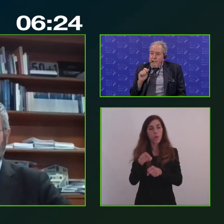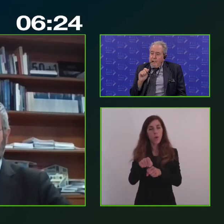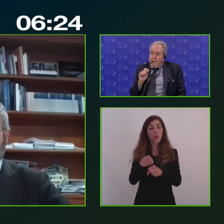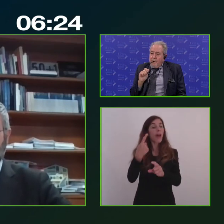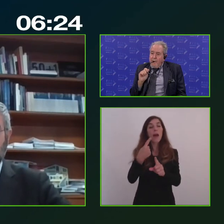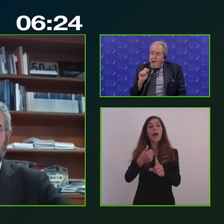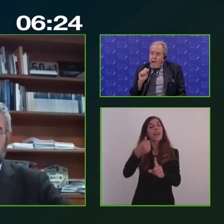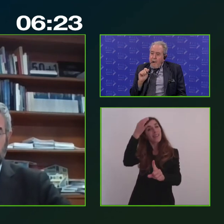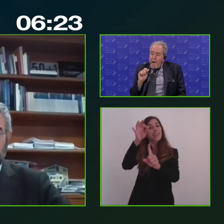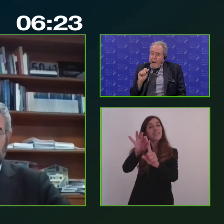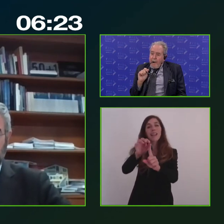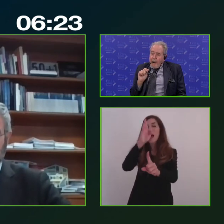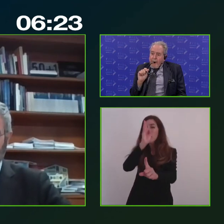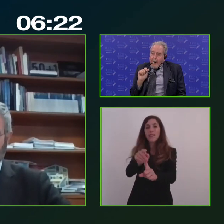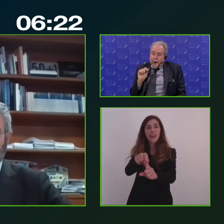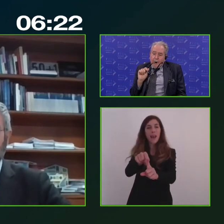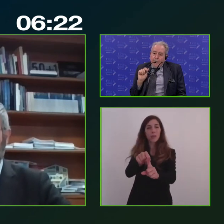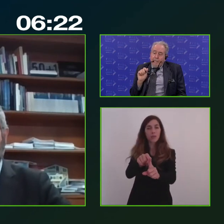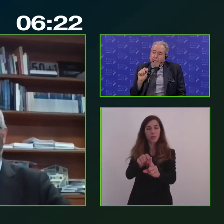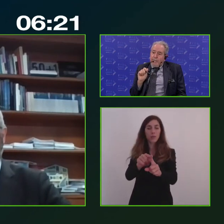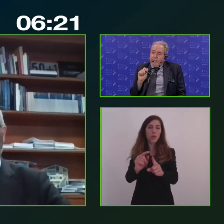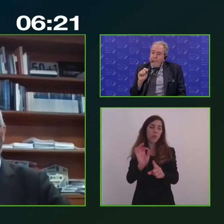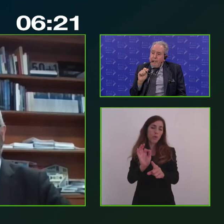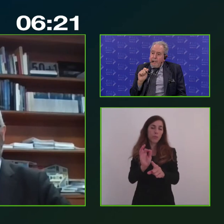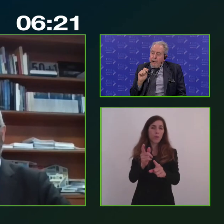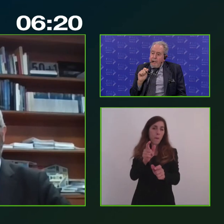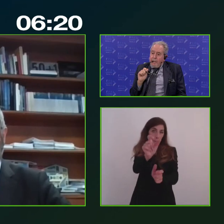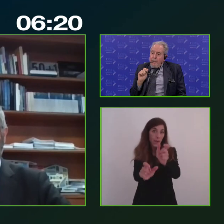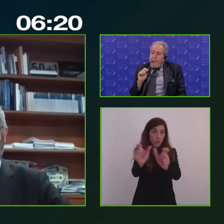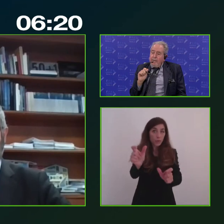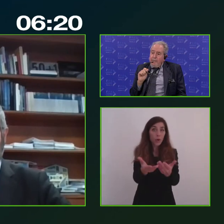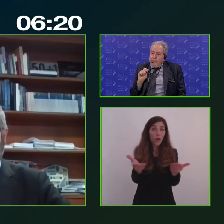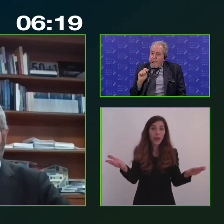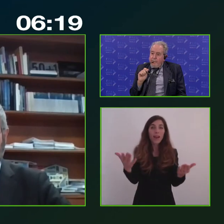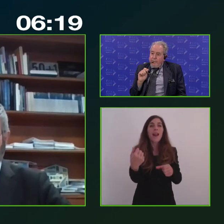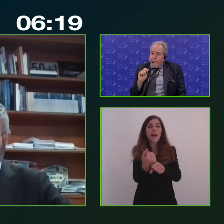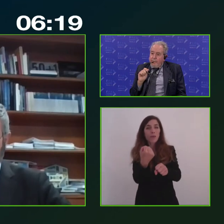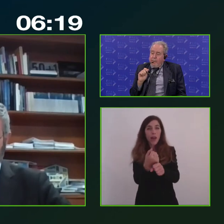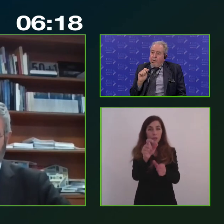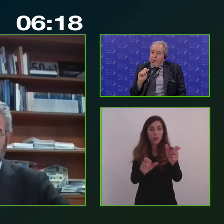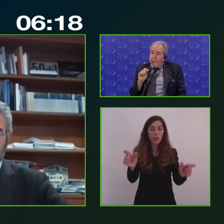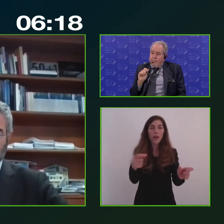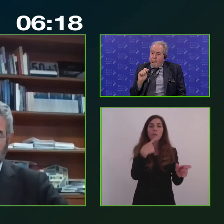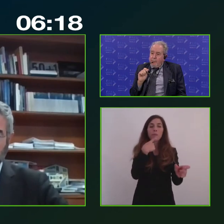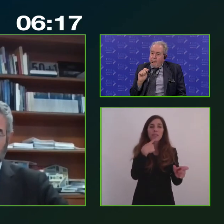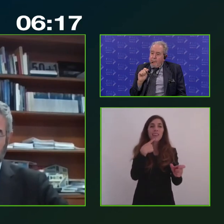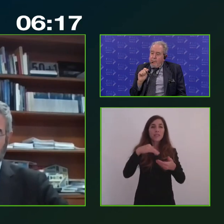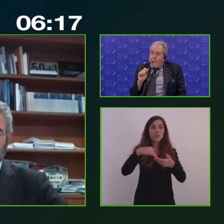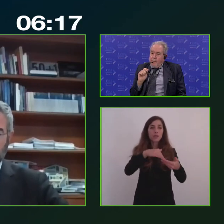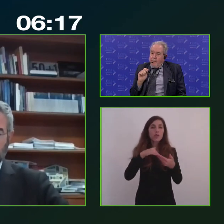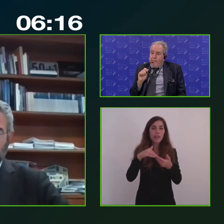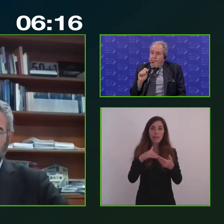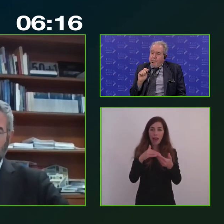dell'azione delle persone, quindi le persone, i lavoratori, i componenti della società,